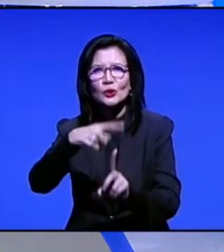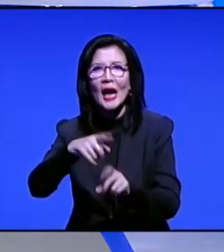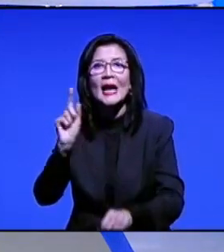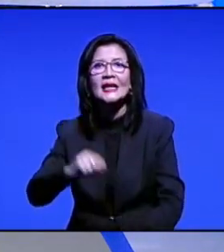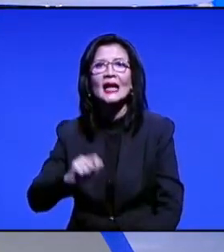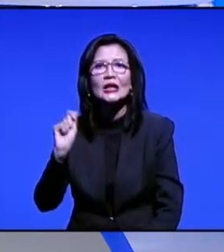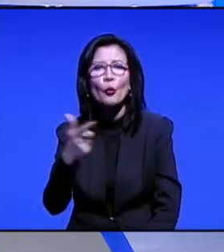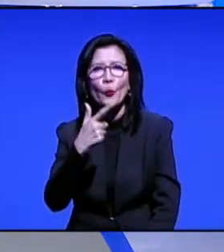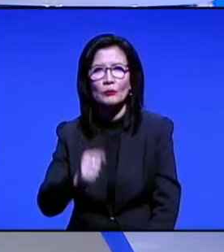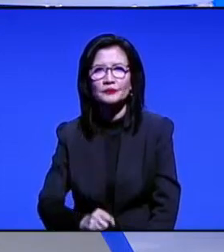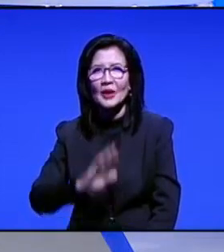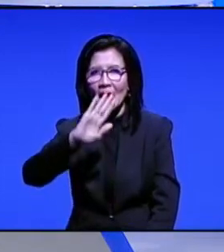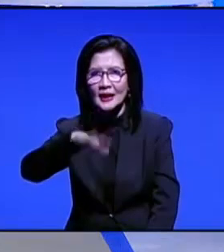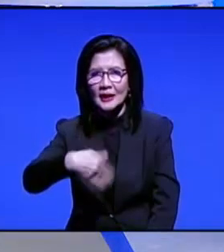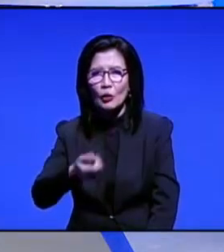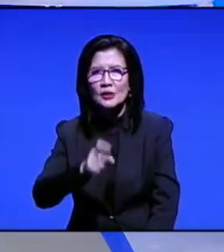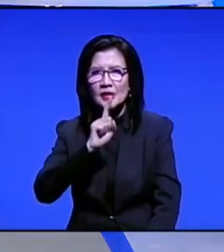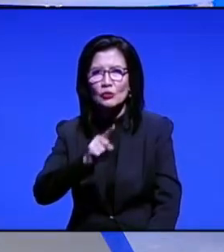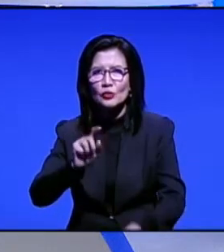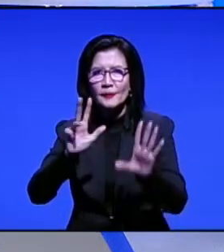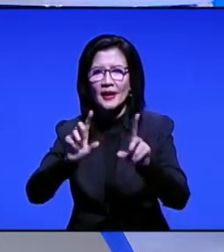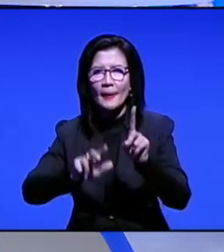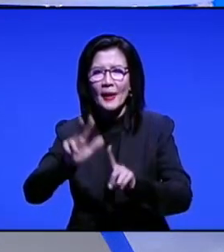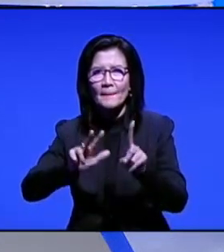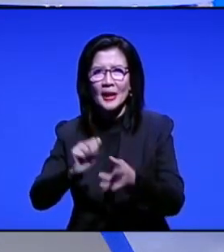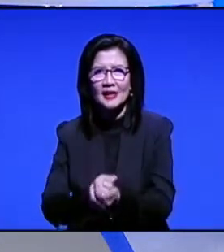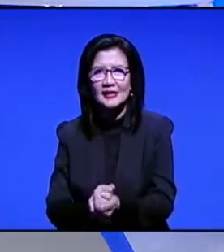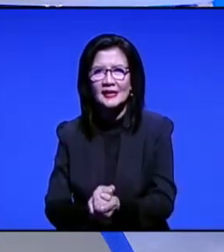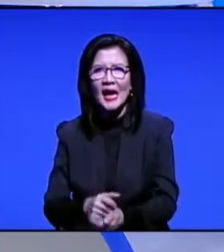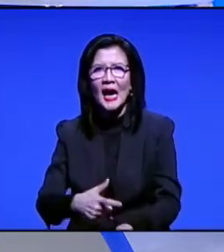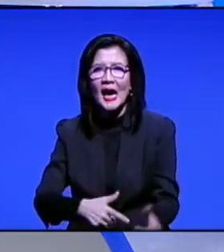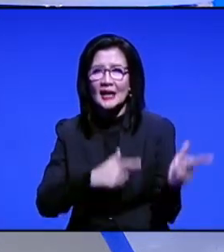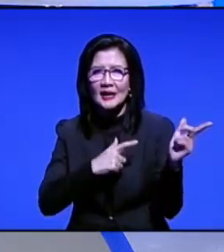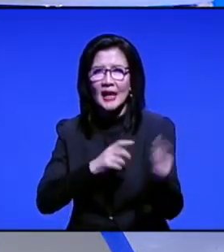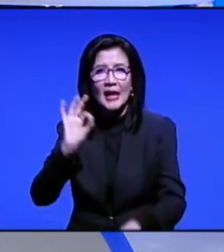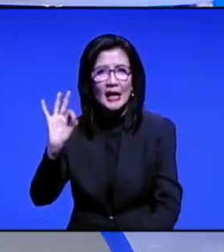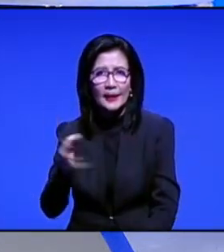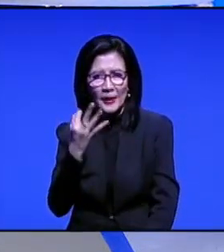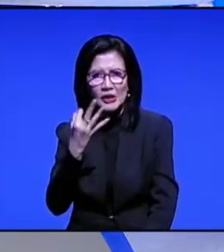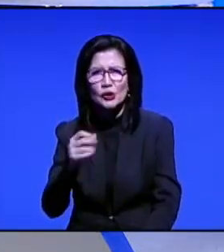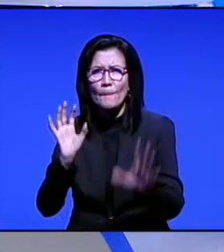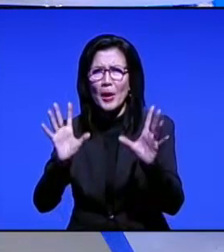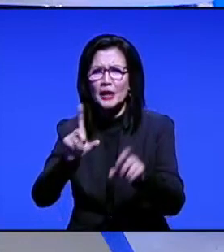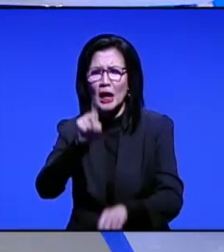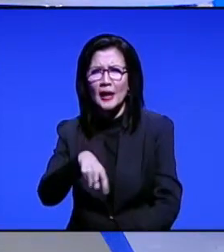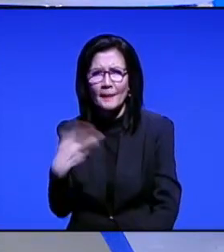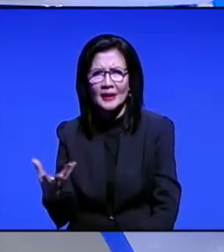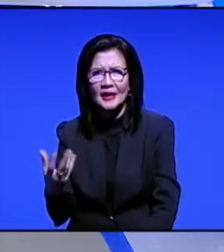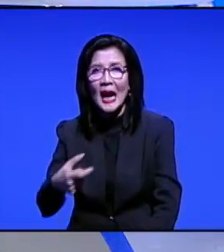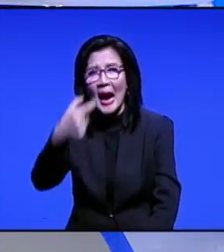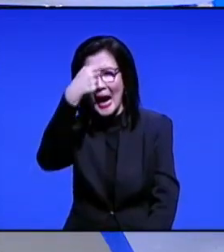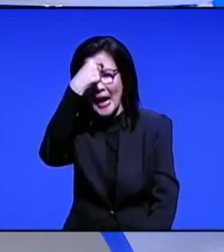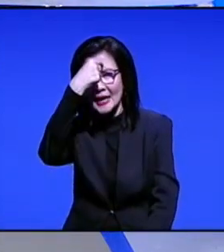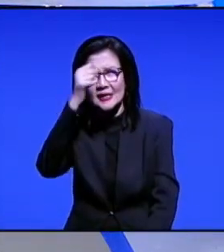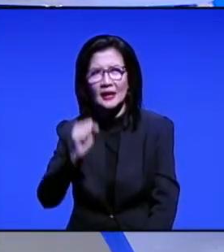hidup. Pada tahun 1918, tentara di parit-parit Perancis Utara mulai mati dalam jumlah besar akibat epidemi ganas